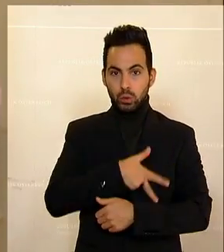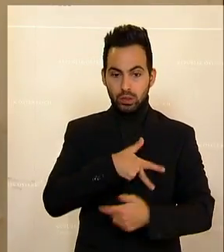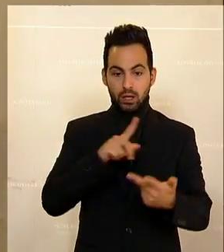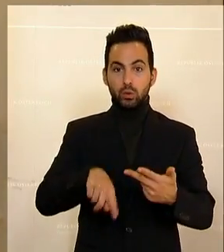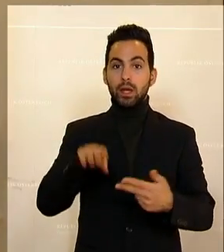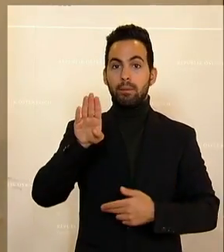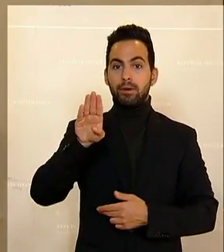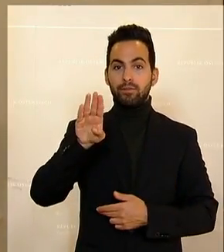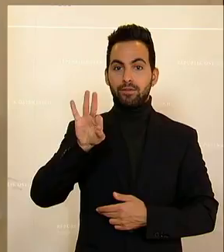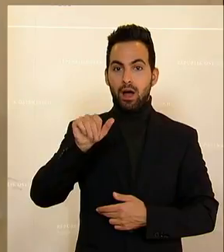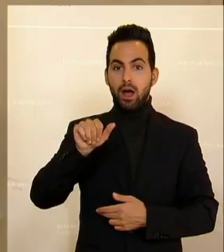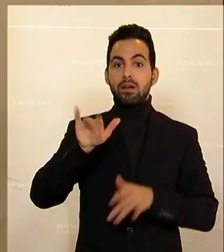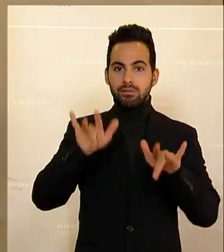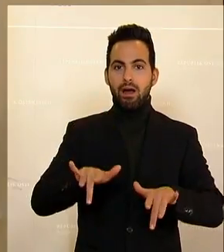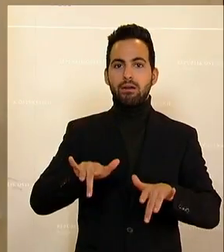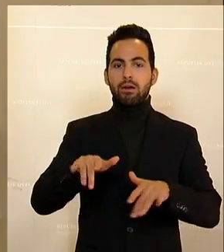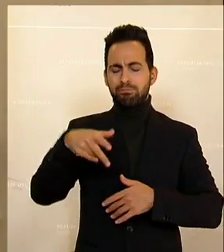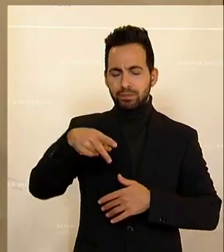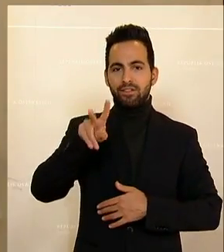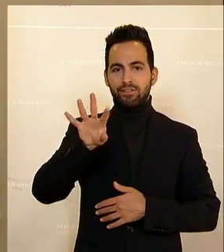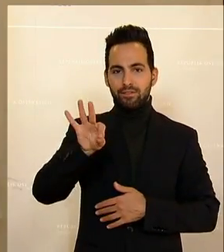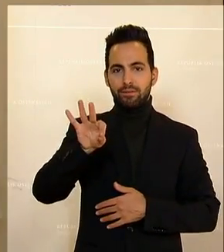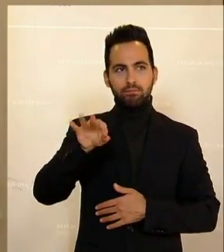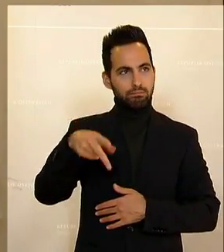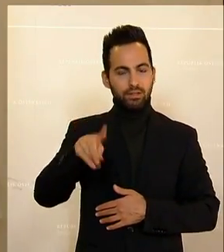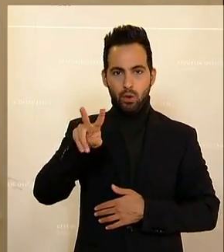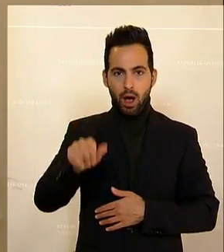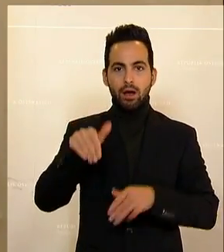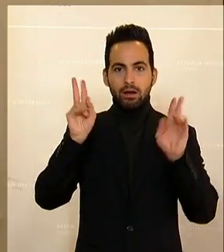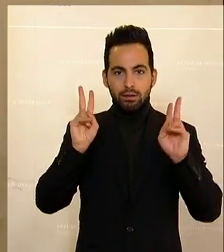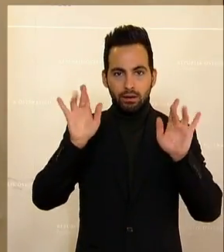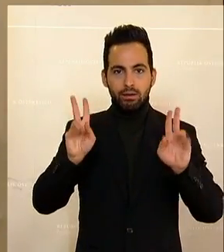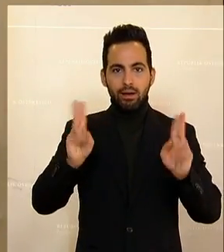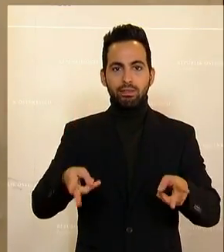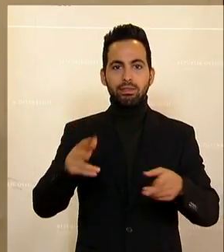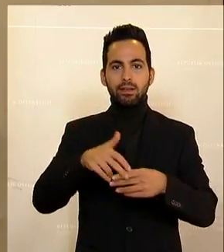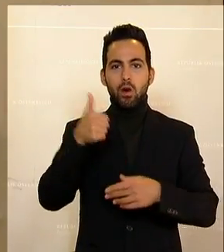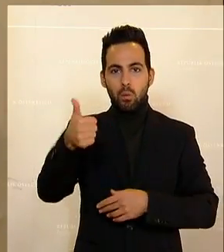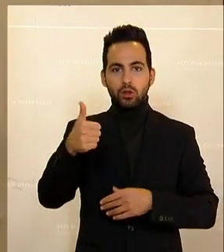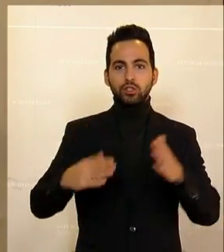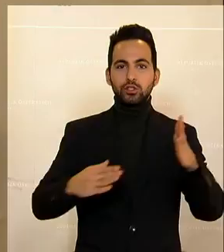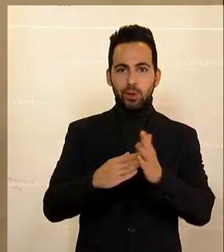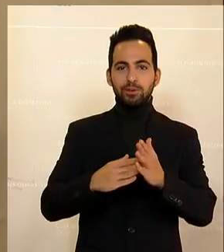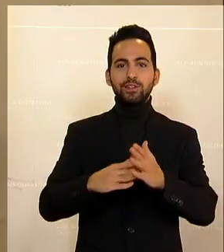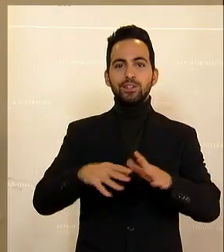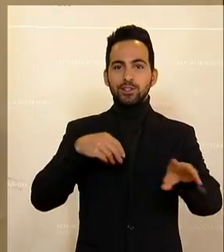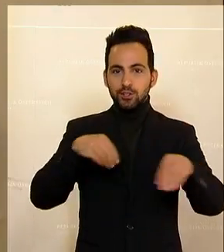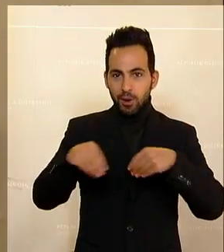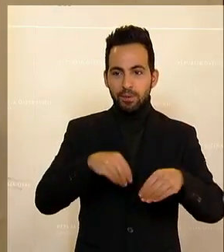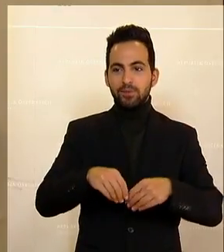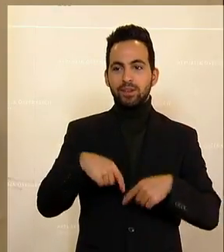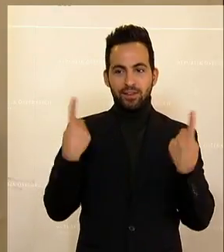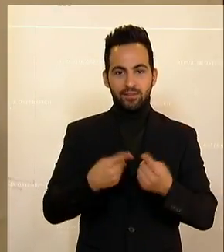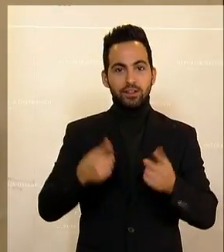und die BVA die entsprechenden Einrichtungen finanzieren können, diesen One-Stop-Shop. Der Pilot wird in Salzburg starten. Wir sind sehr